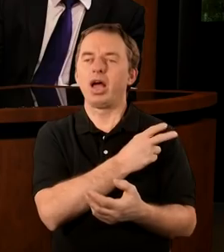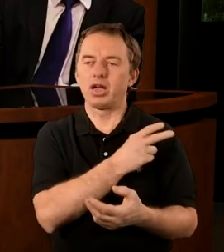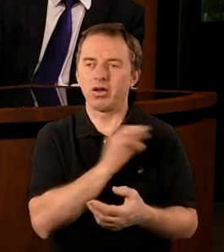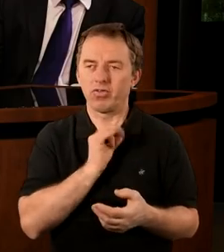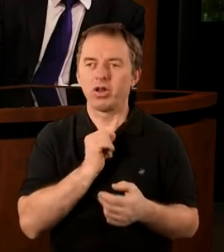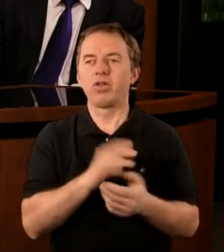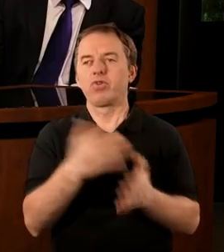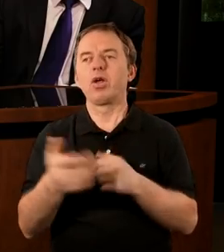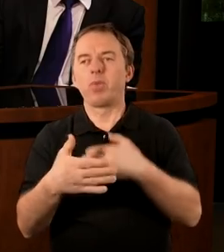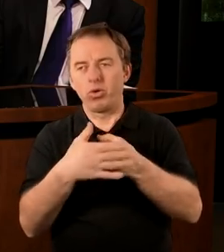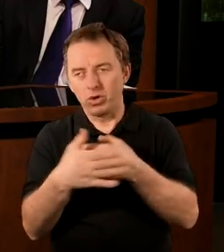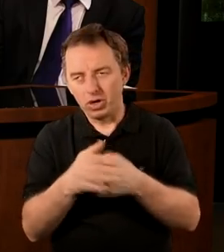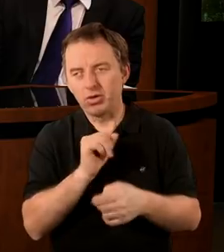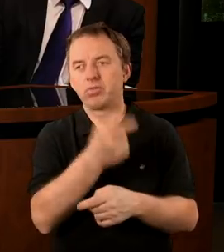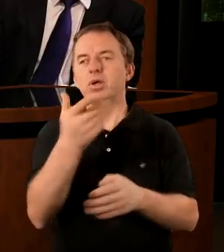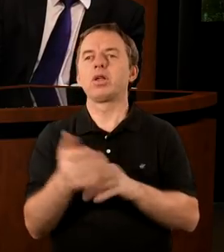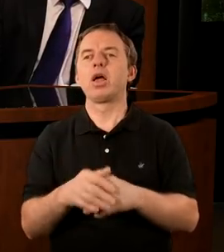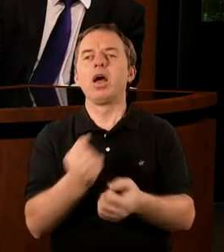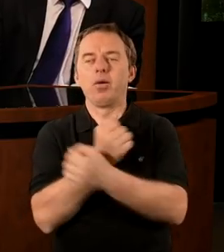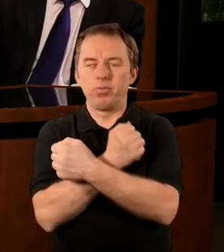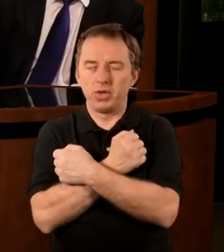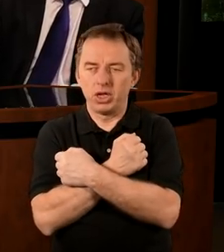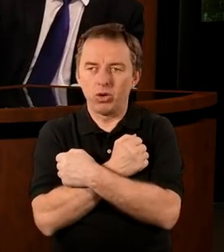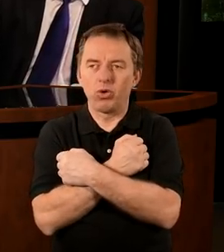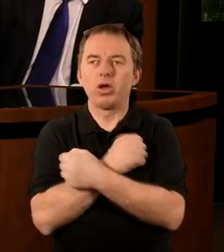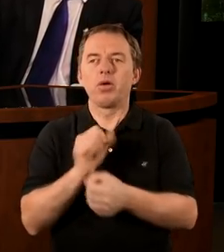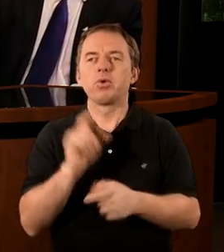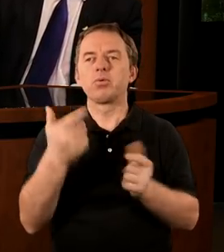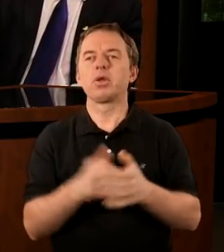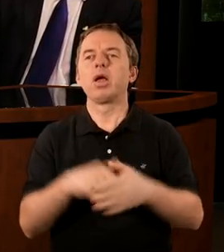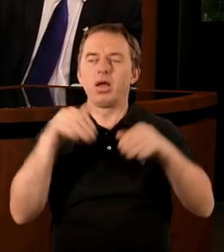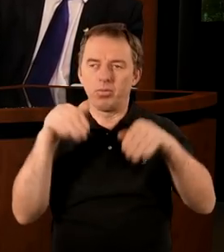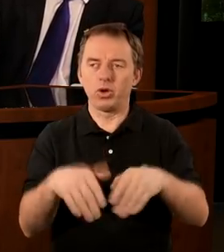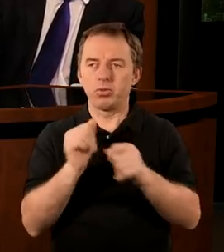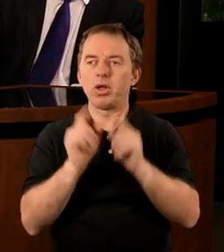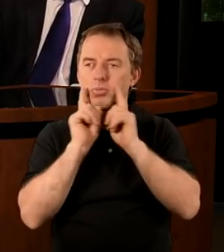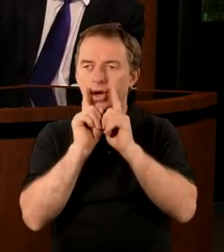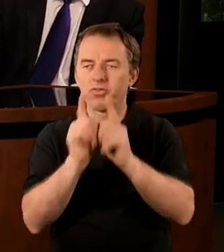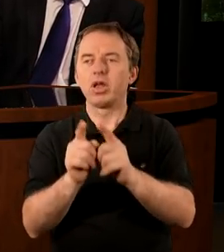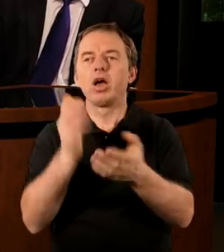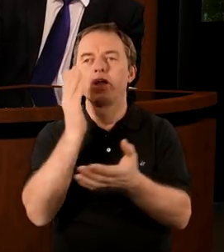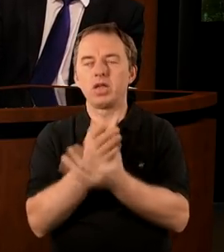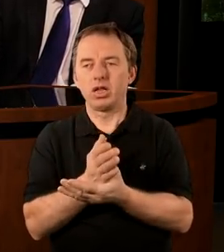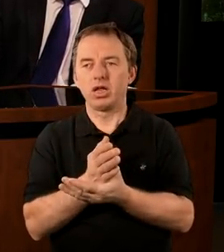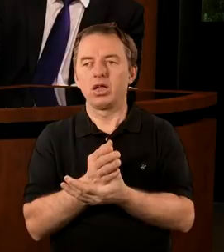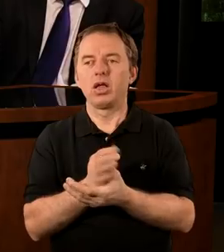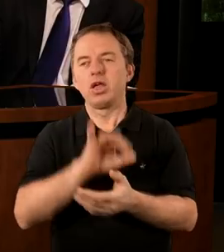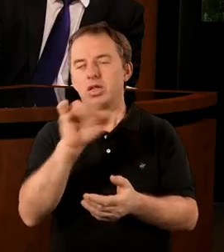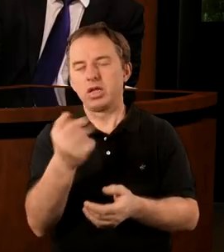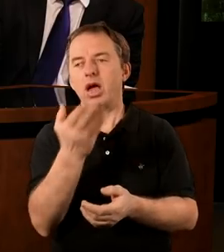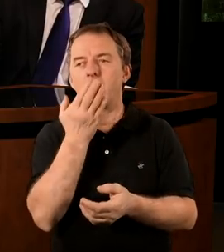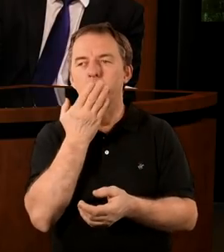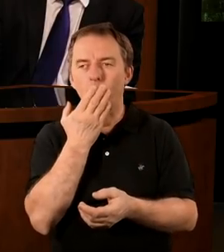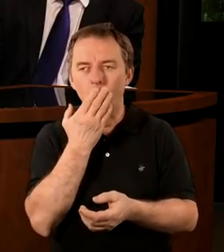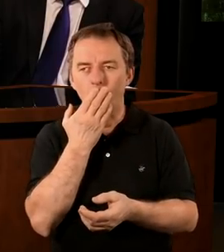Narzeczeństwo ma swoje piękne strony, małżeństwo ma swoje piękne strony, a miłość w jednym i drugim przypadku może być prawdziwa, tylko kiedy właśnie